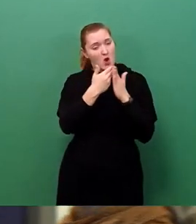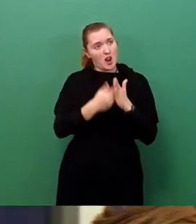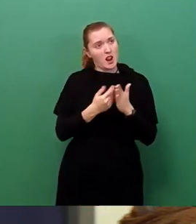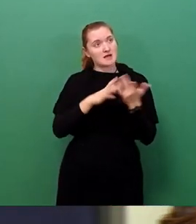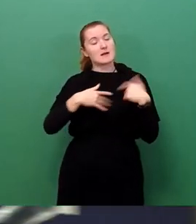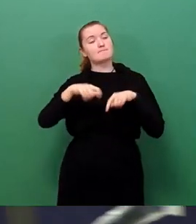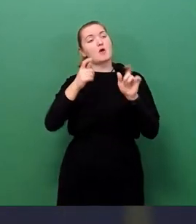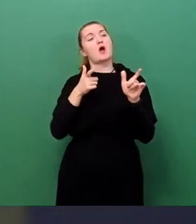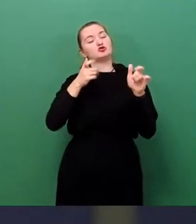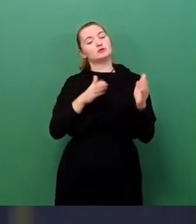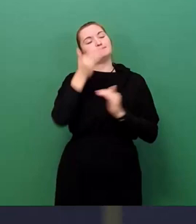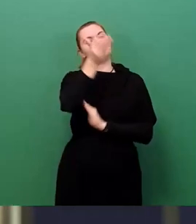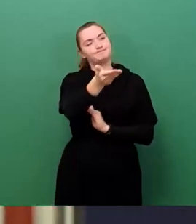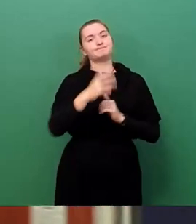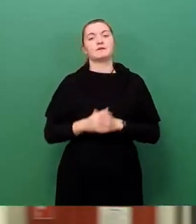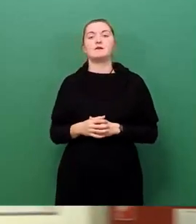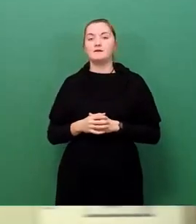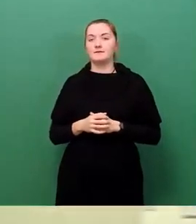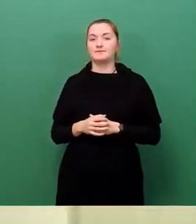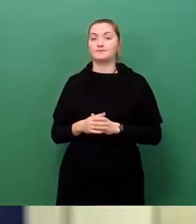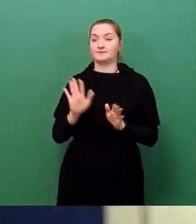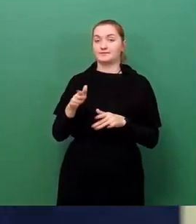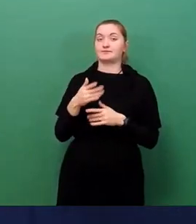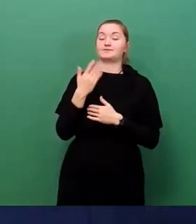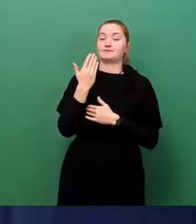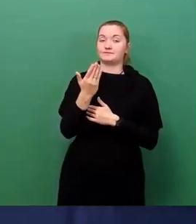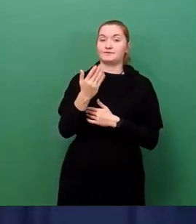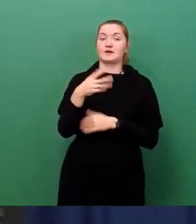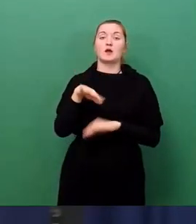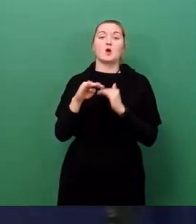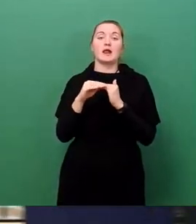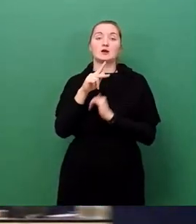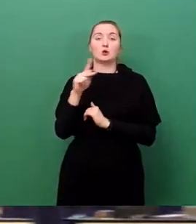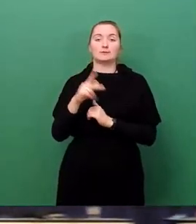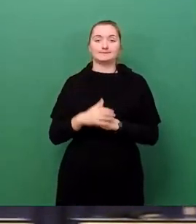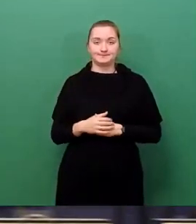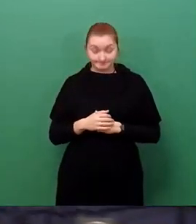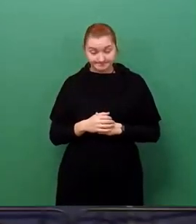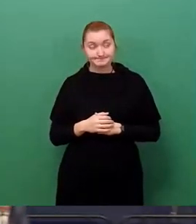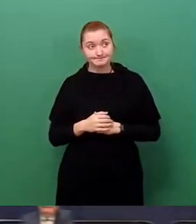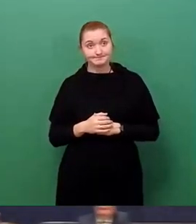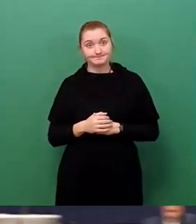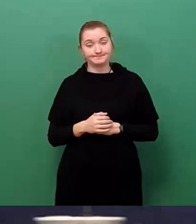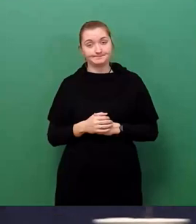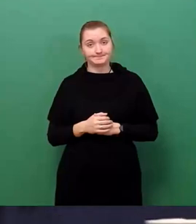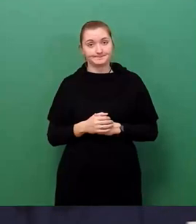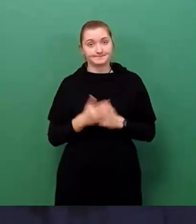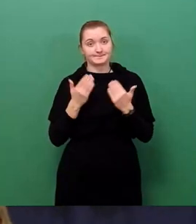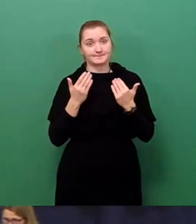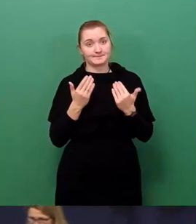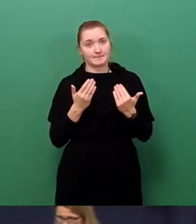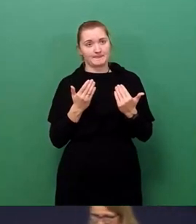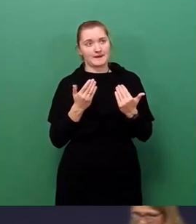Die Beantwortung übernimmt Herr Kollege Kühn. Ja, sehr geehrte Frau Barkow, nach der